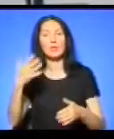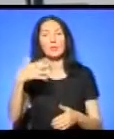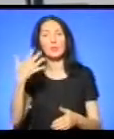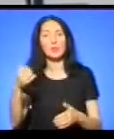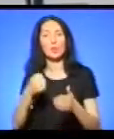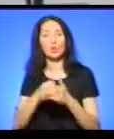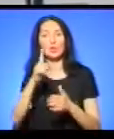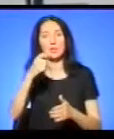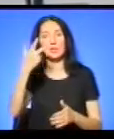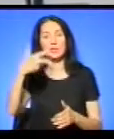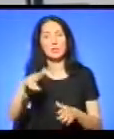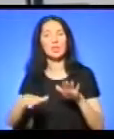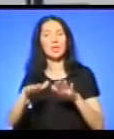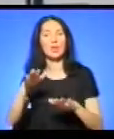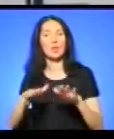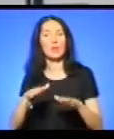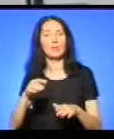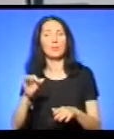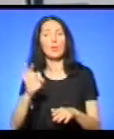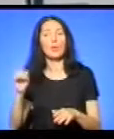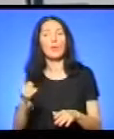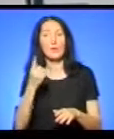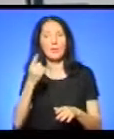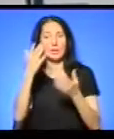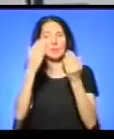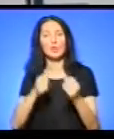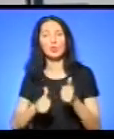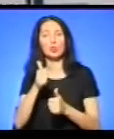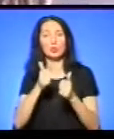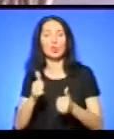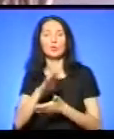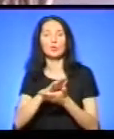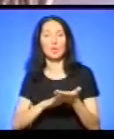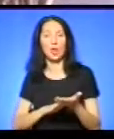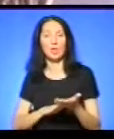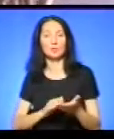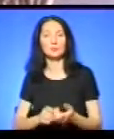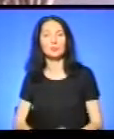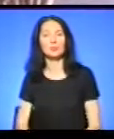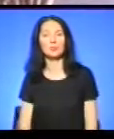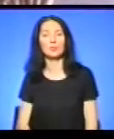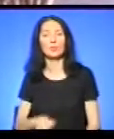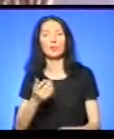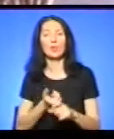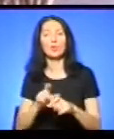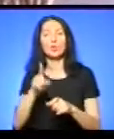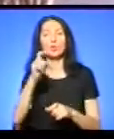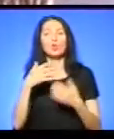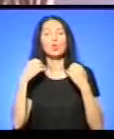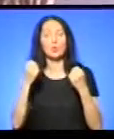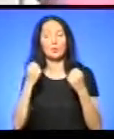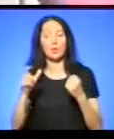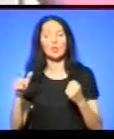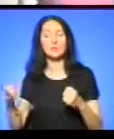до 130 кілограмів. Про перший день турніру – далі у сюжеті. Понад 100 спортсменів з